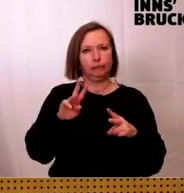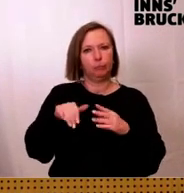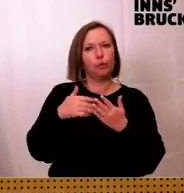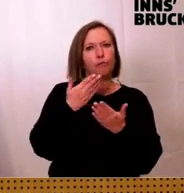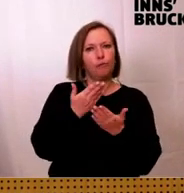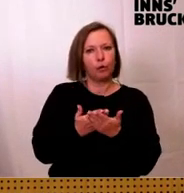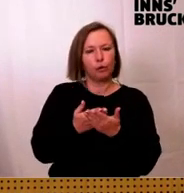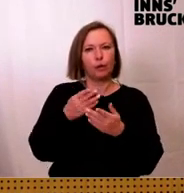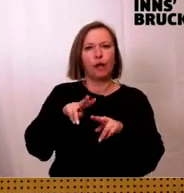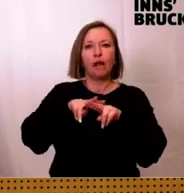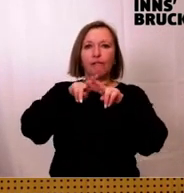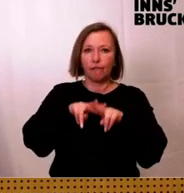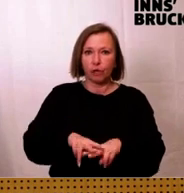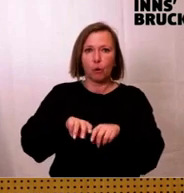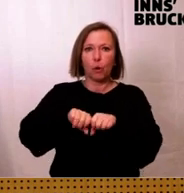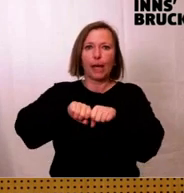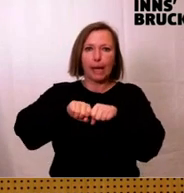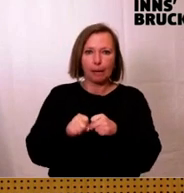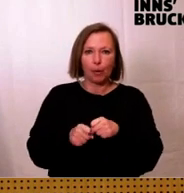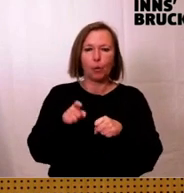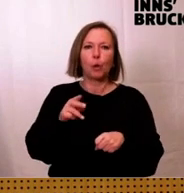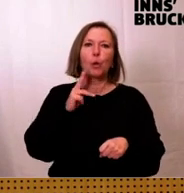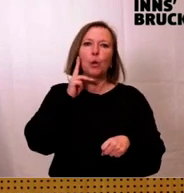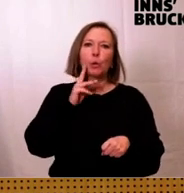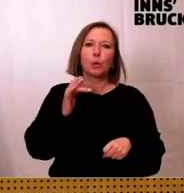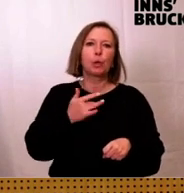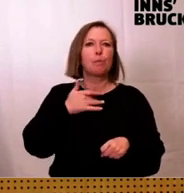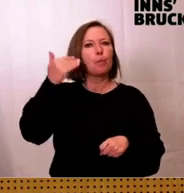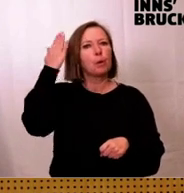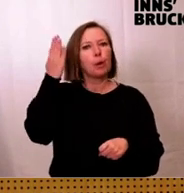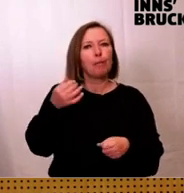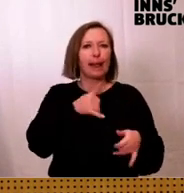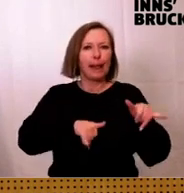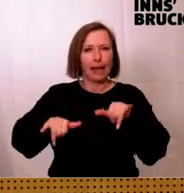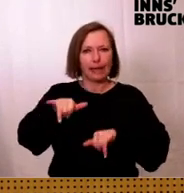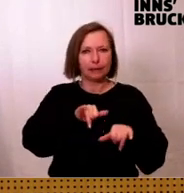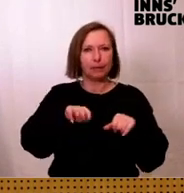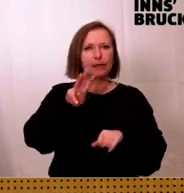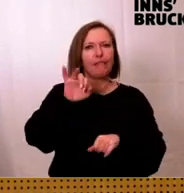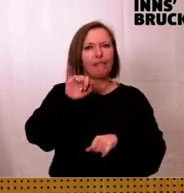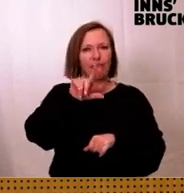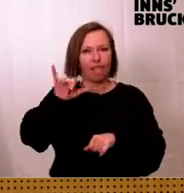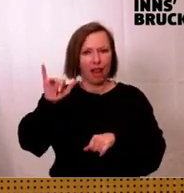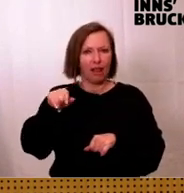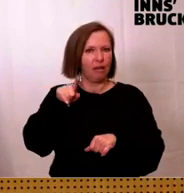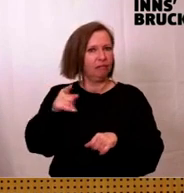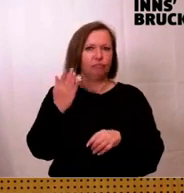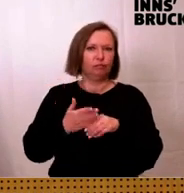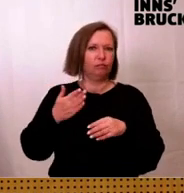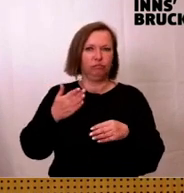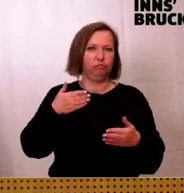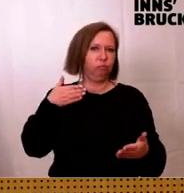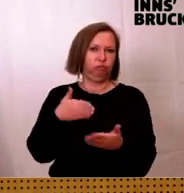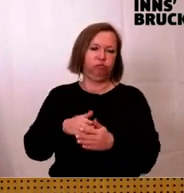Thema versprochen, gebrochen, das grüne Bürgermeister-Experiment Georg Willi ist gescheitert. Und ich nehme an, dass der Herr Kollege de Pauli als erster Redner